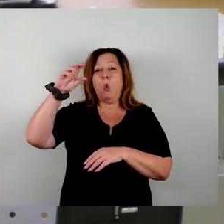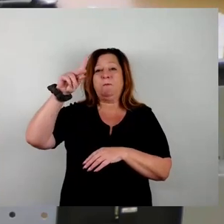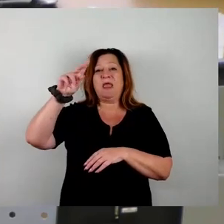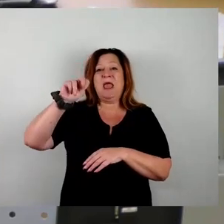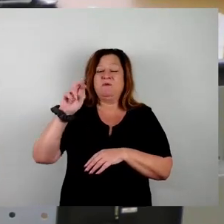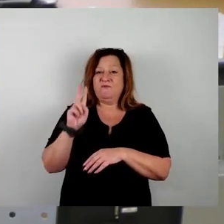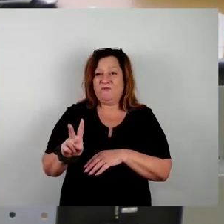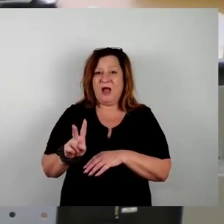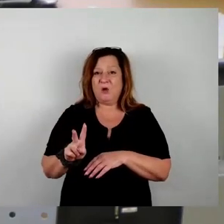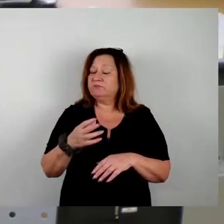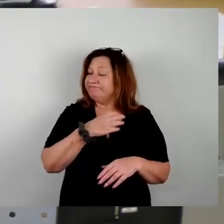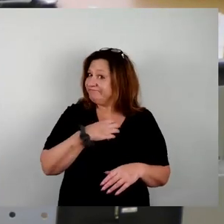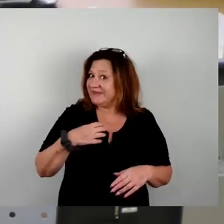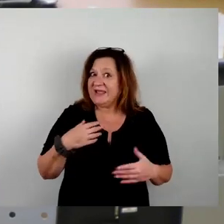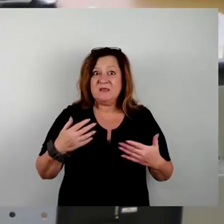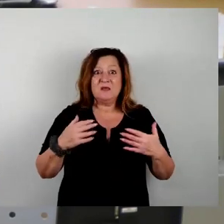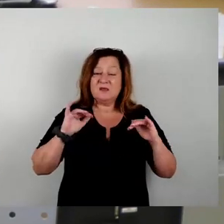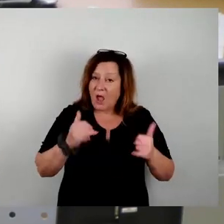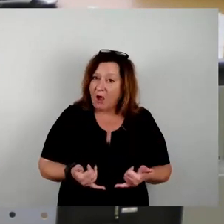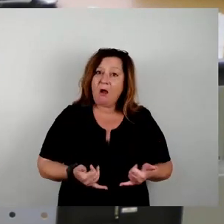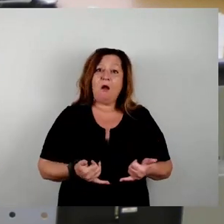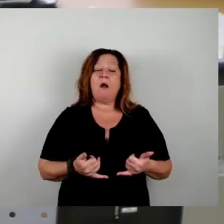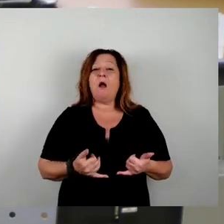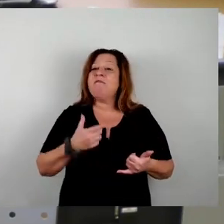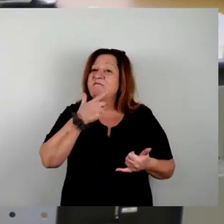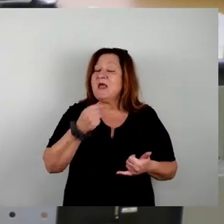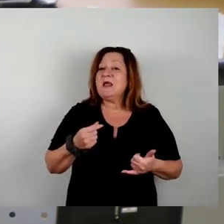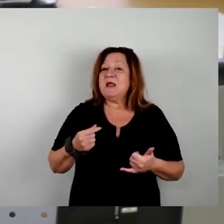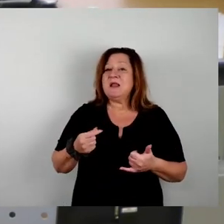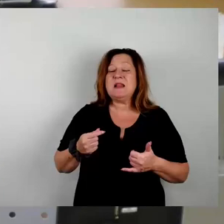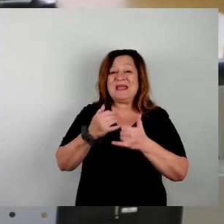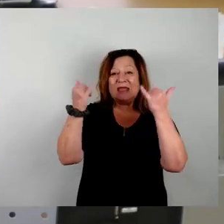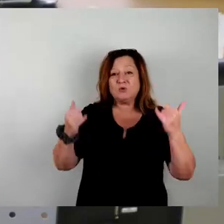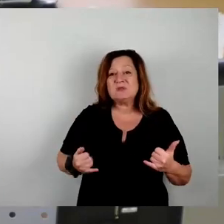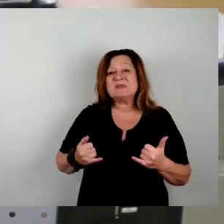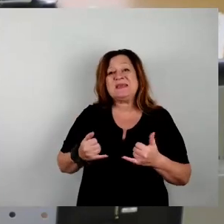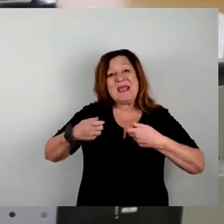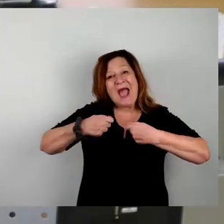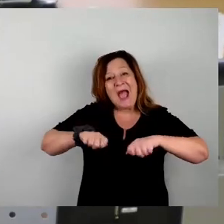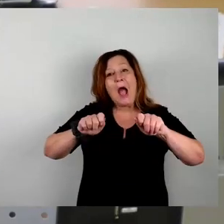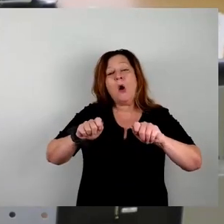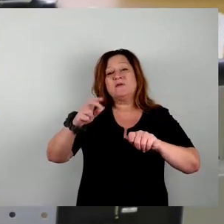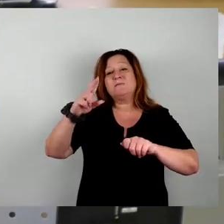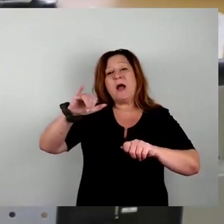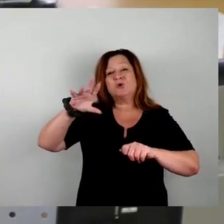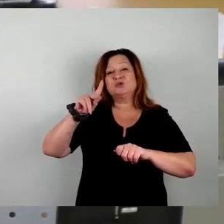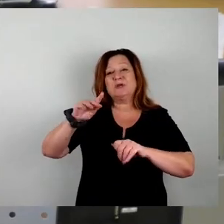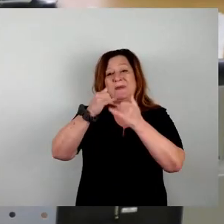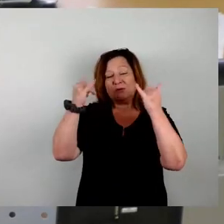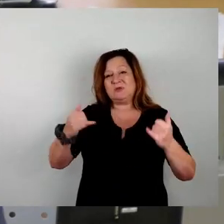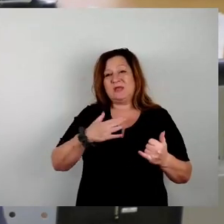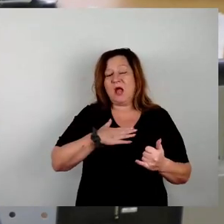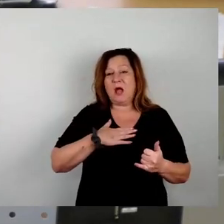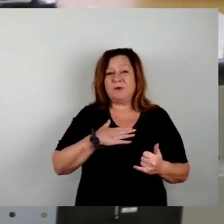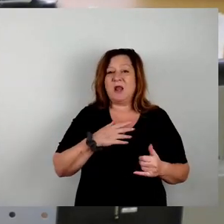bekennen uns ausdrücklich zur Ansiedlung und zum Ausbau der Chip-Industrie im Dresdner-Norden. Wenn man das aber will,